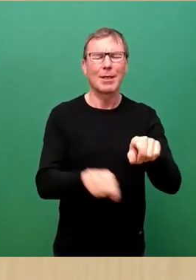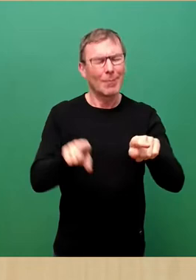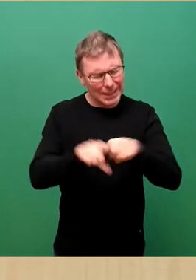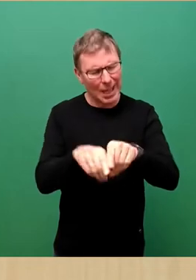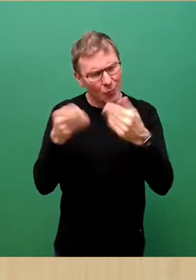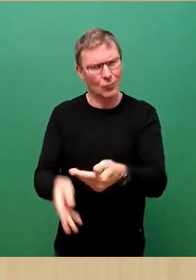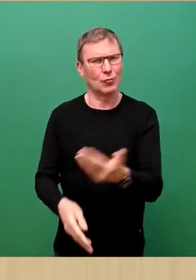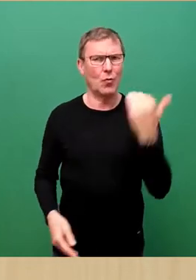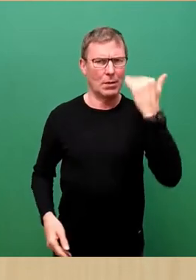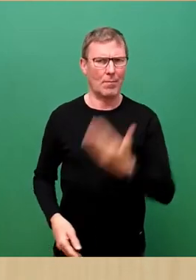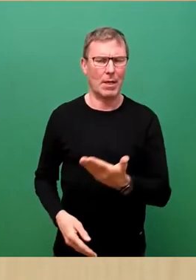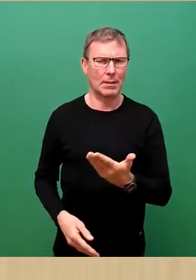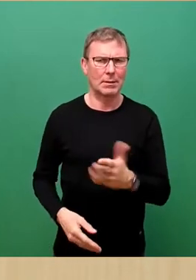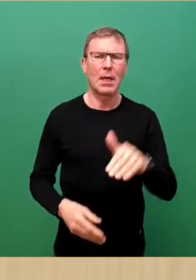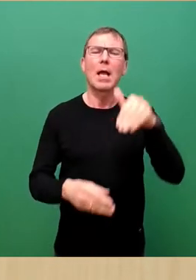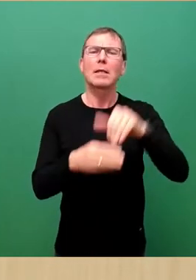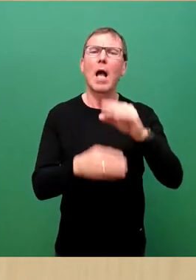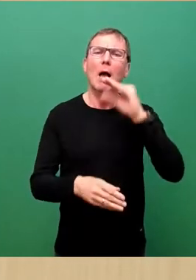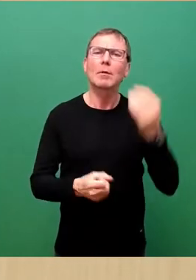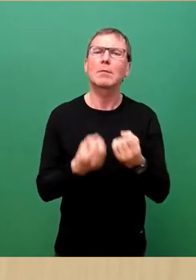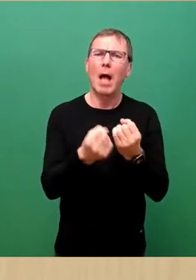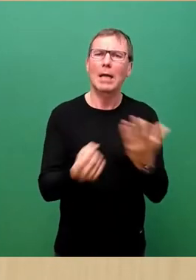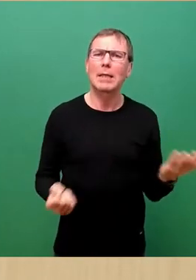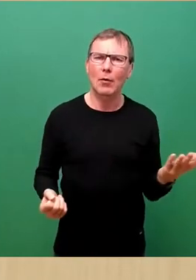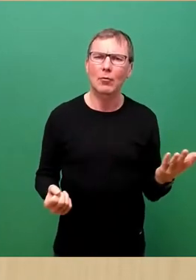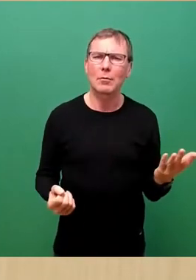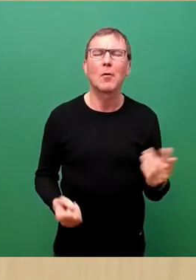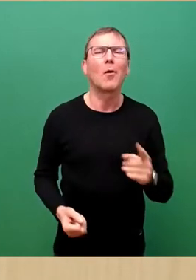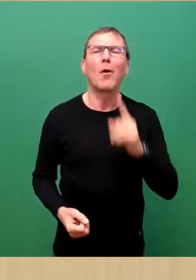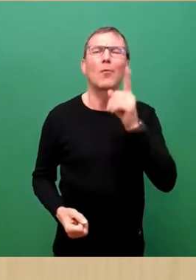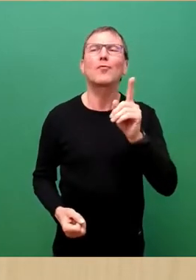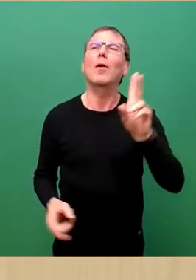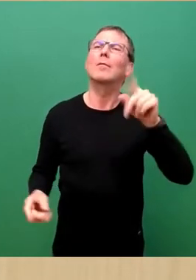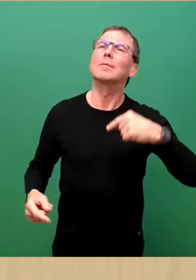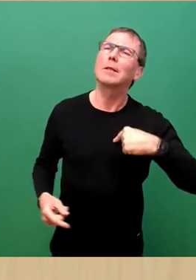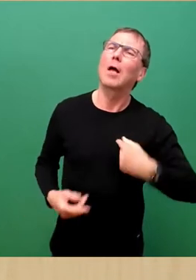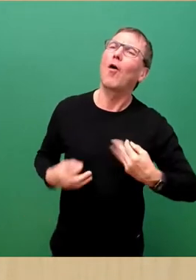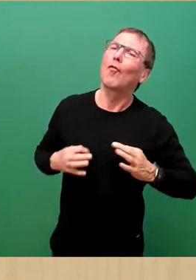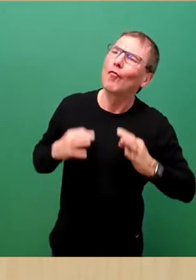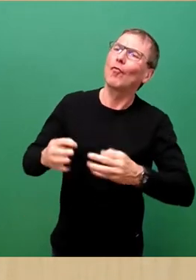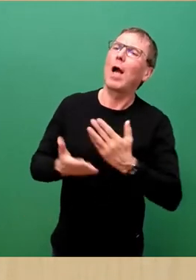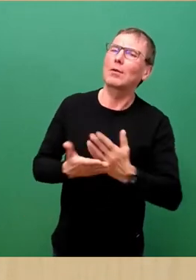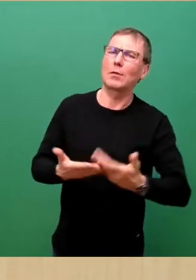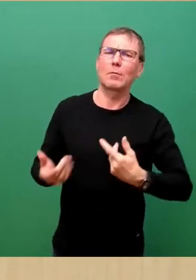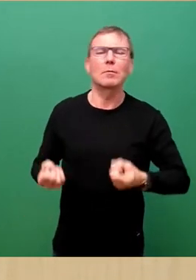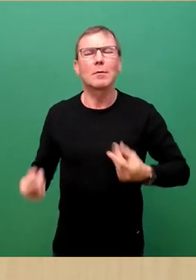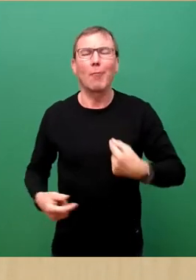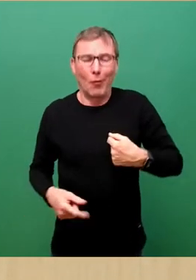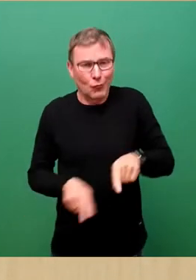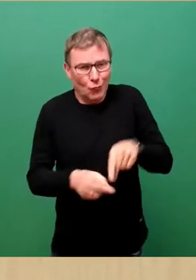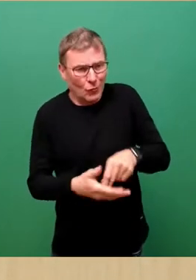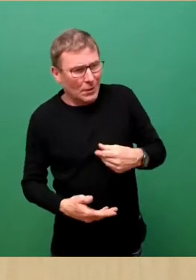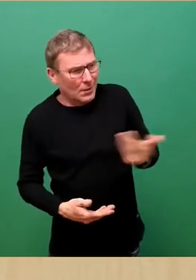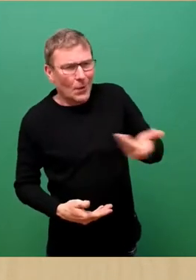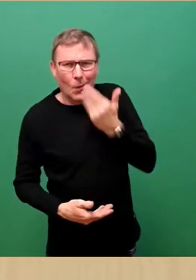Das, was Inhalt der Potsdamer Erklärung ist, sind lediglich Interessensbekundungen für Entscheidungsebenen, für die wir nicht zuständig sind. Viel